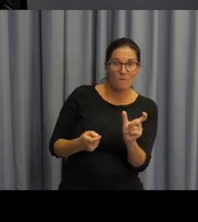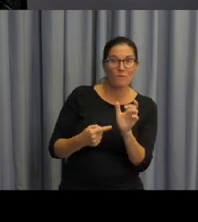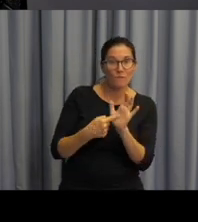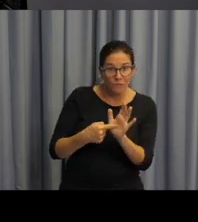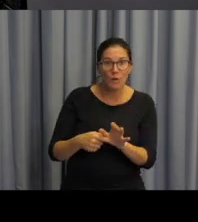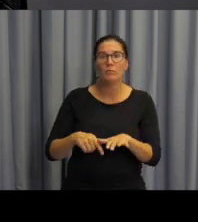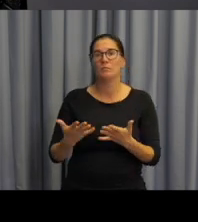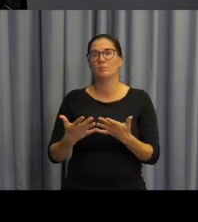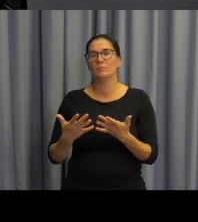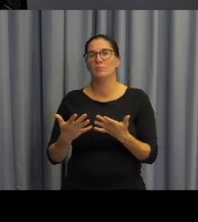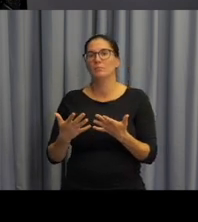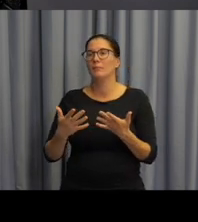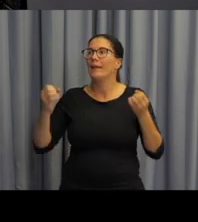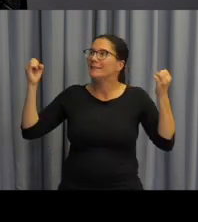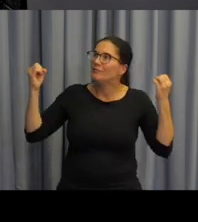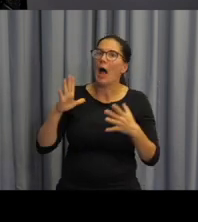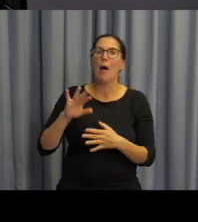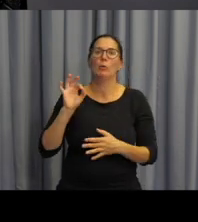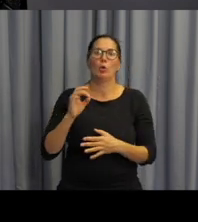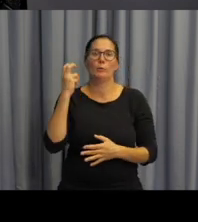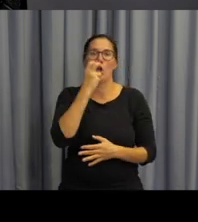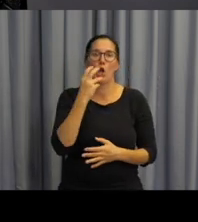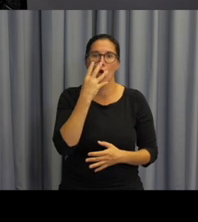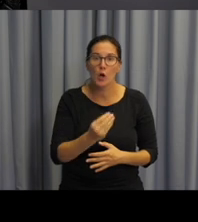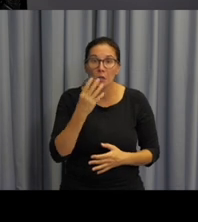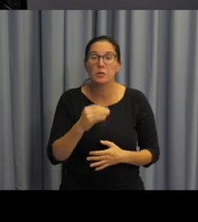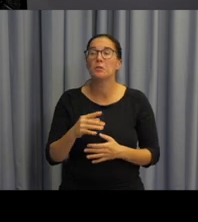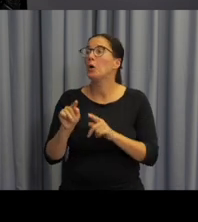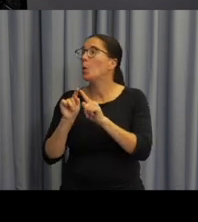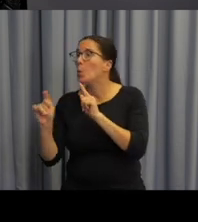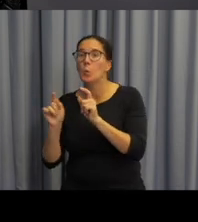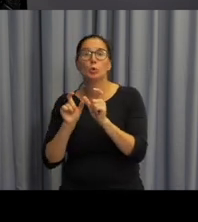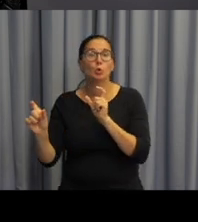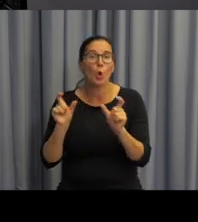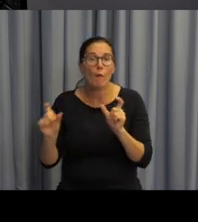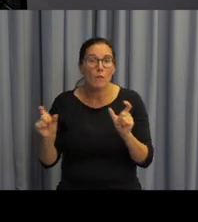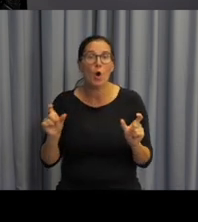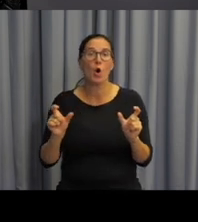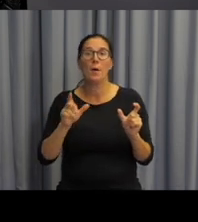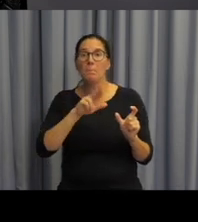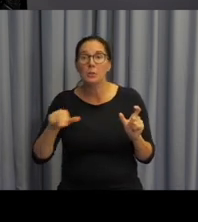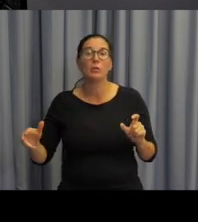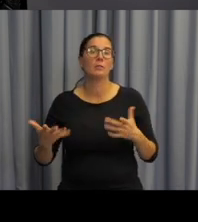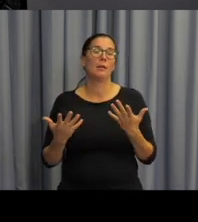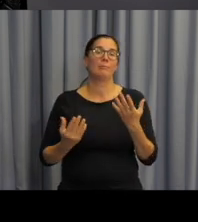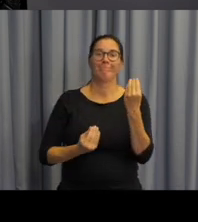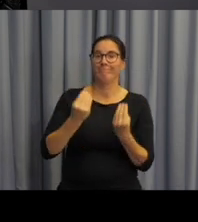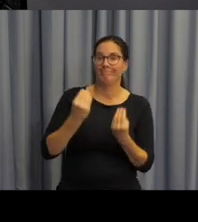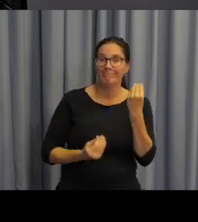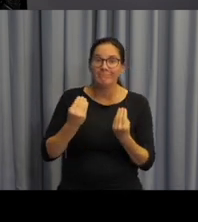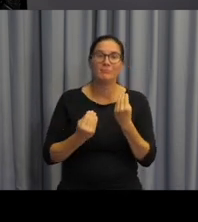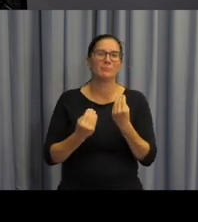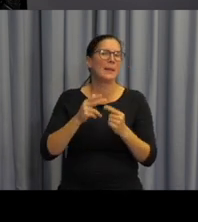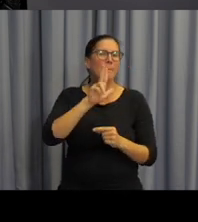podmínky pro odezírání, odkazovat k psané formě češtiny přes různé pohybové hry, písmenky,